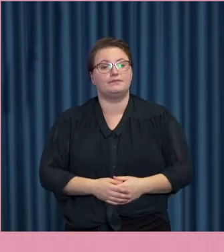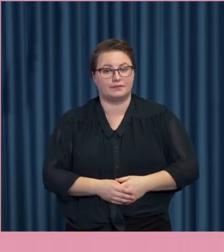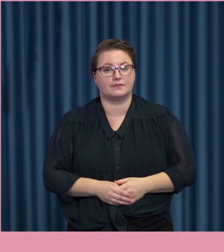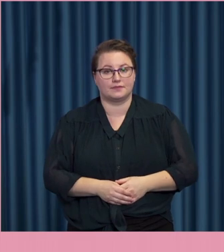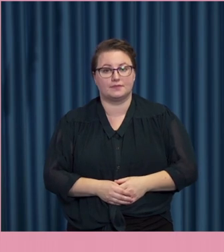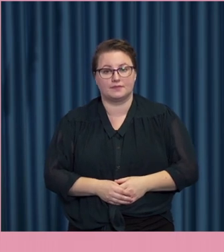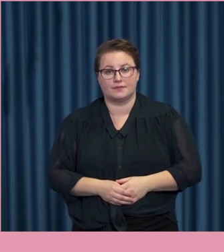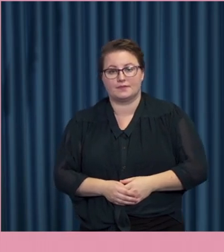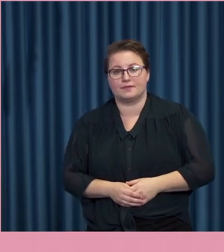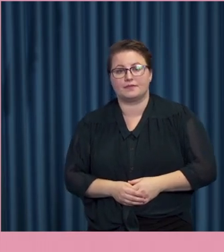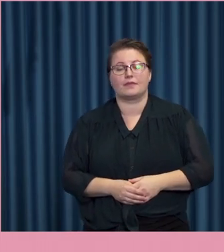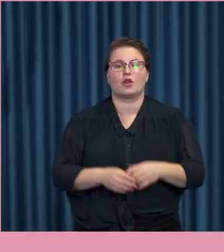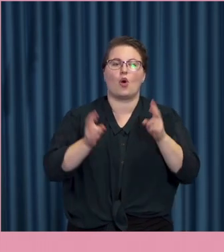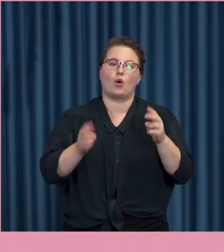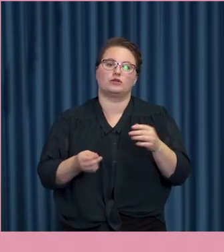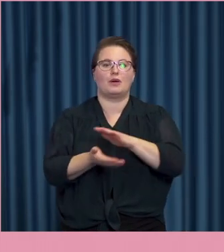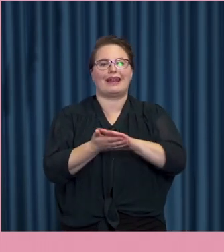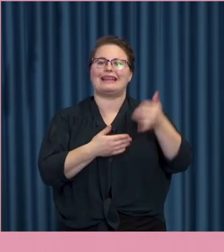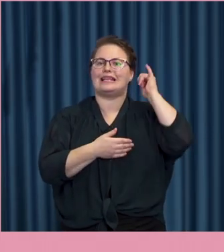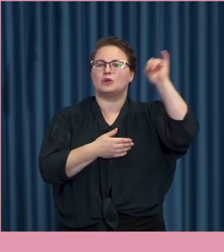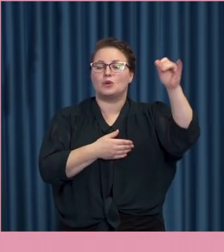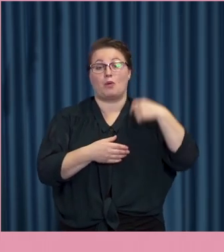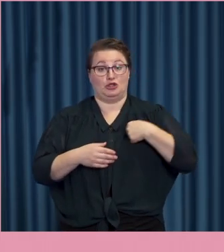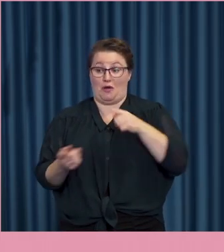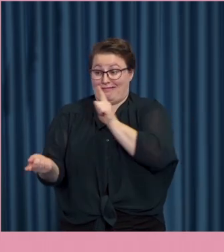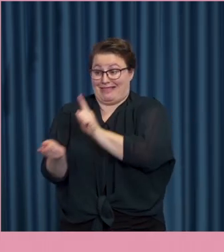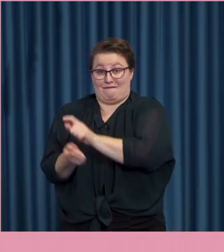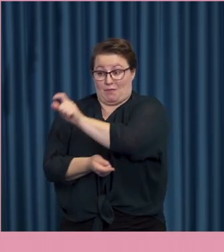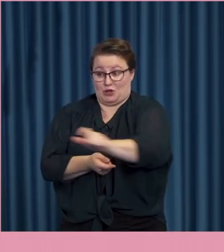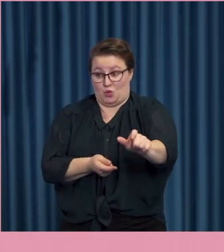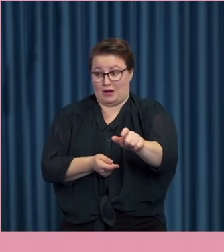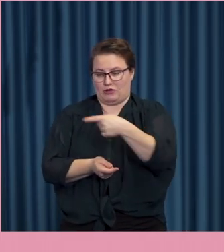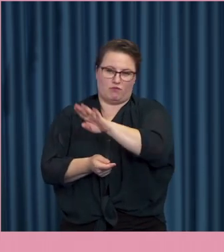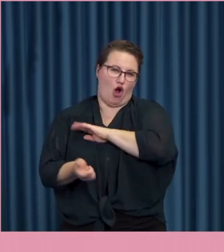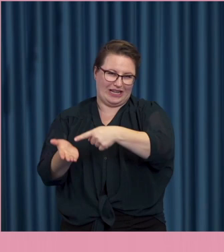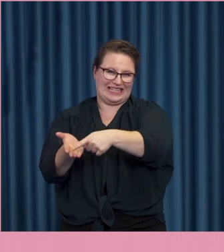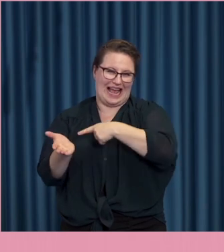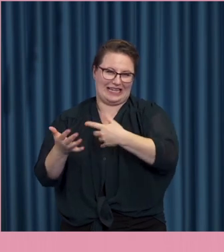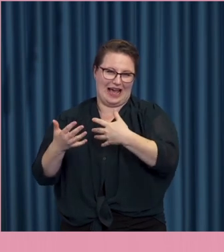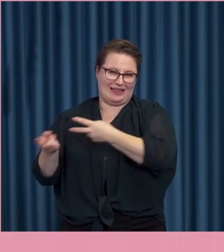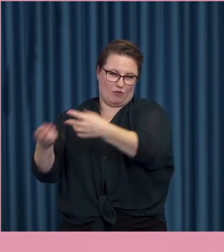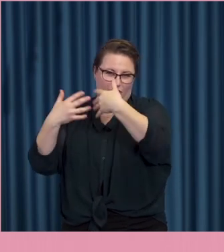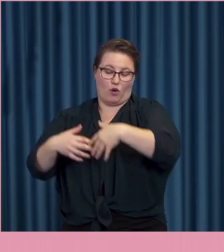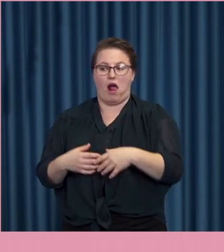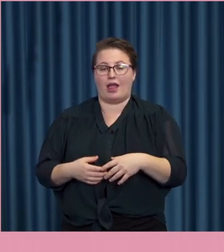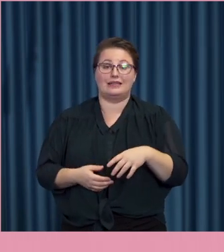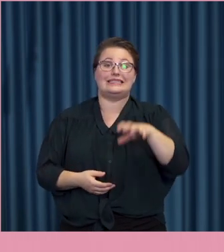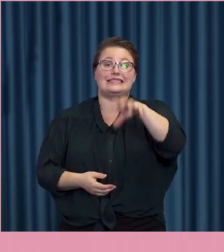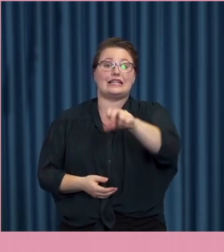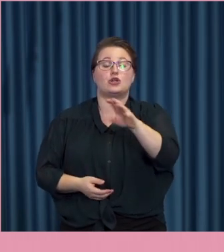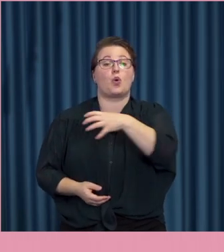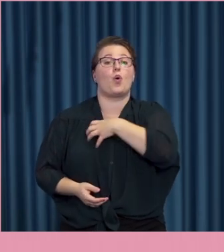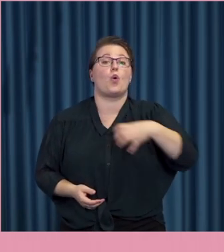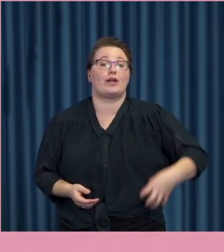Det här ser man också anekdotiskt. Om man pratar med folk som har särskilda demokratifunktioner. Många tar statsråden till exempel.